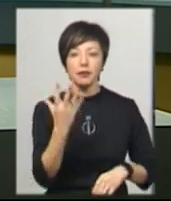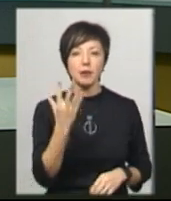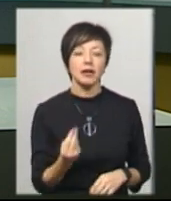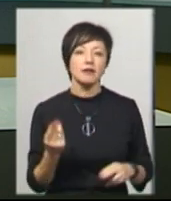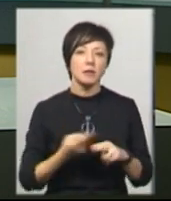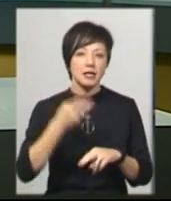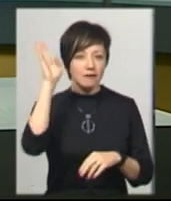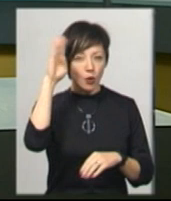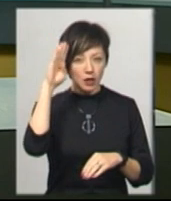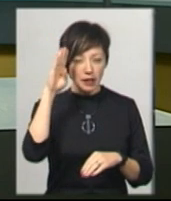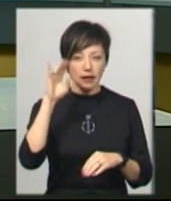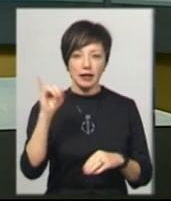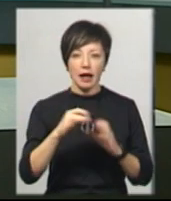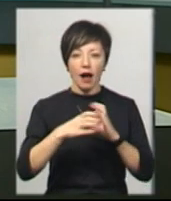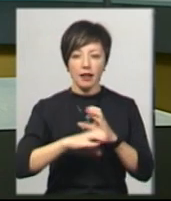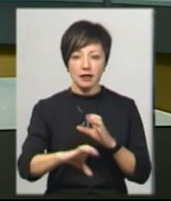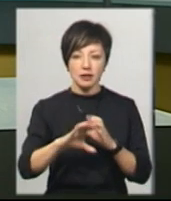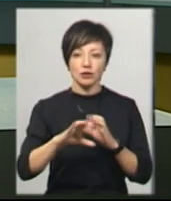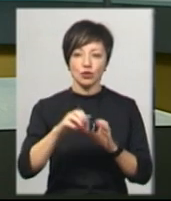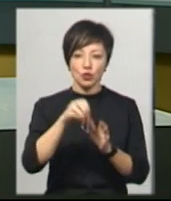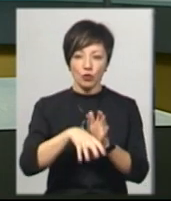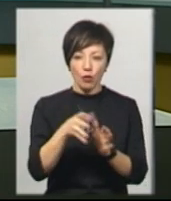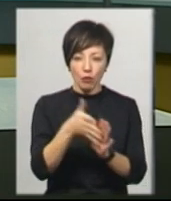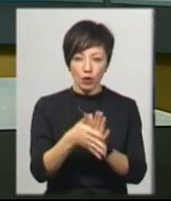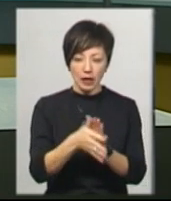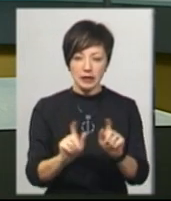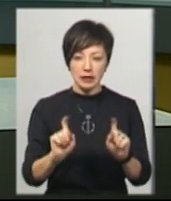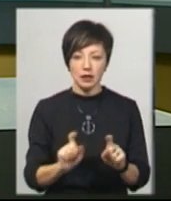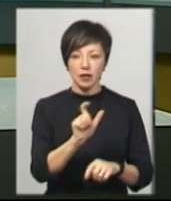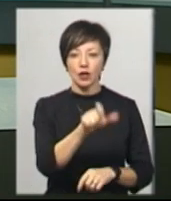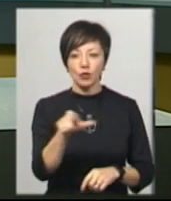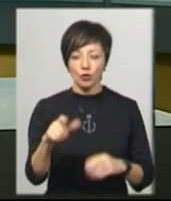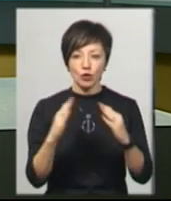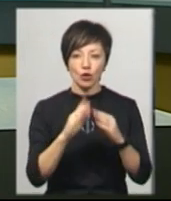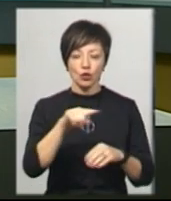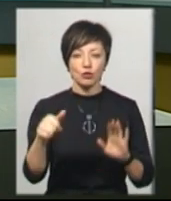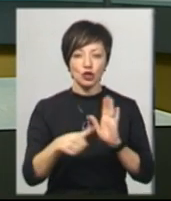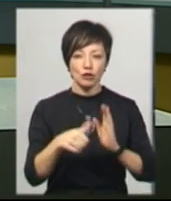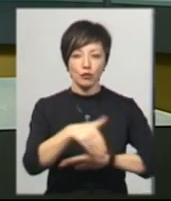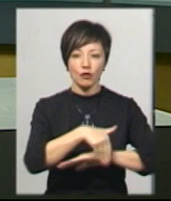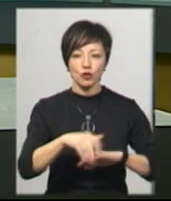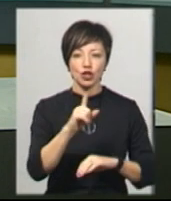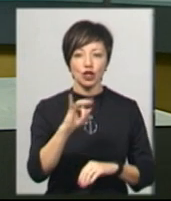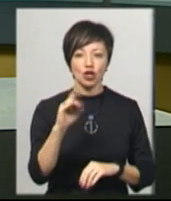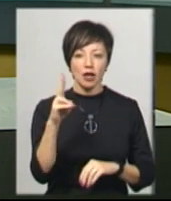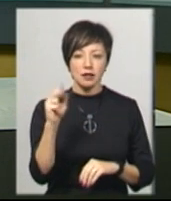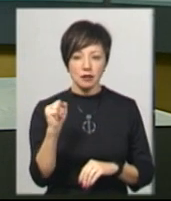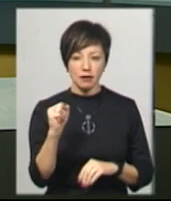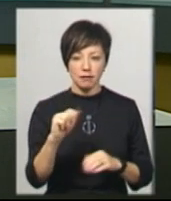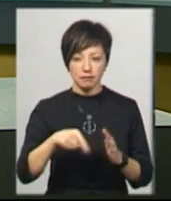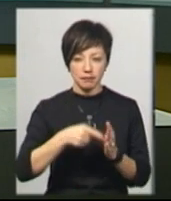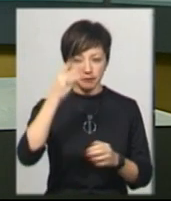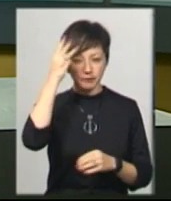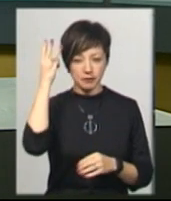води та з каналізаційною трубою, що протікає, сиділи мешканці будинку номер 6 по вулиці Зарічанській у Хмельницькому.